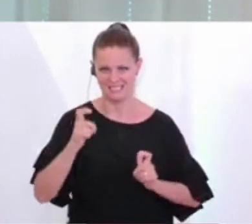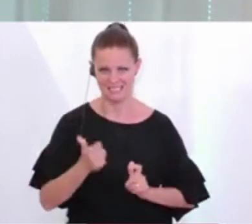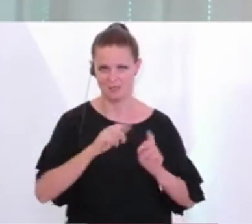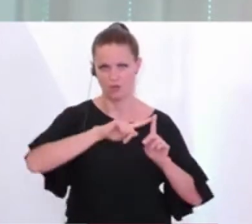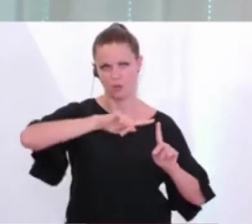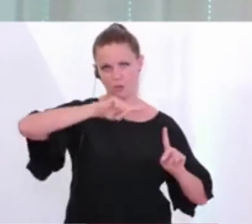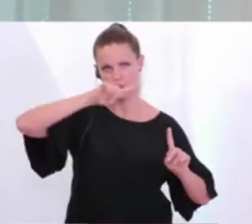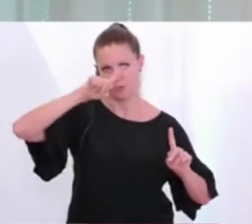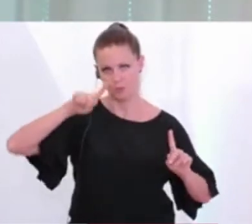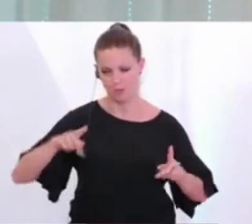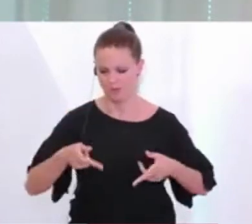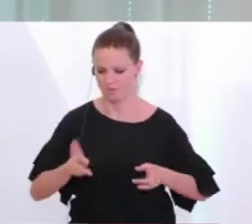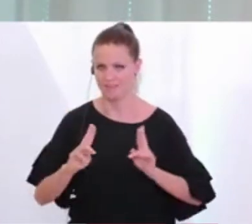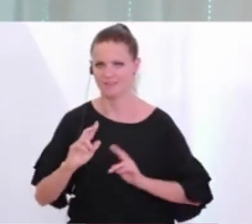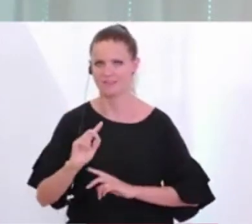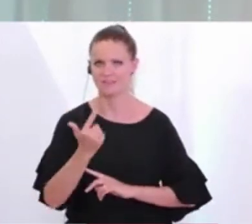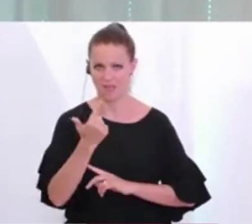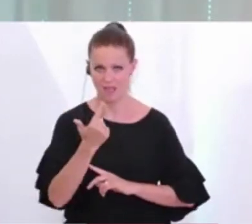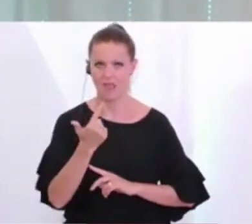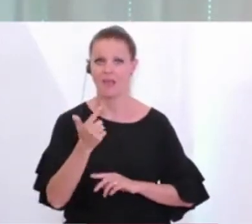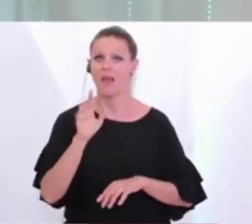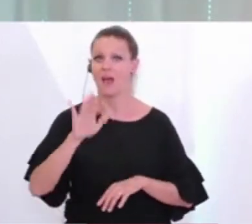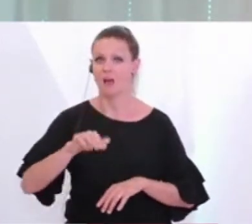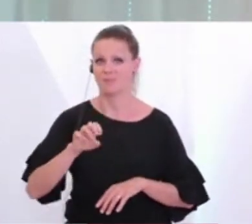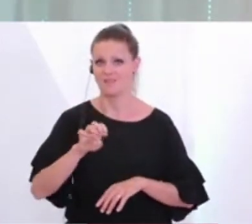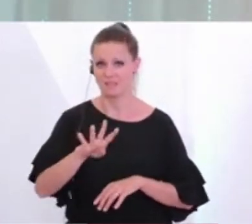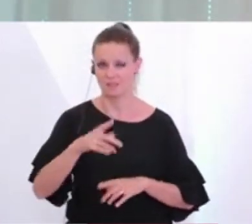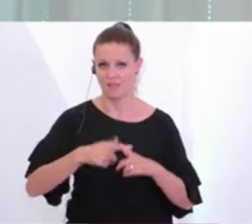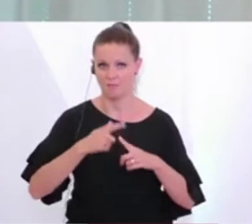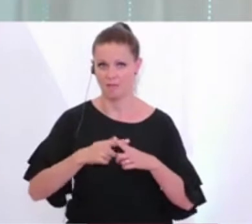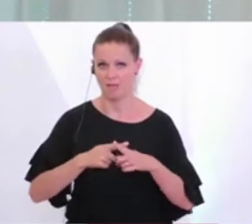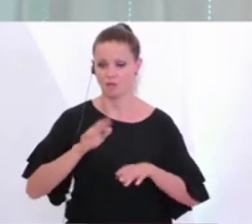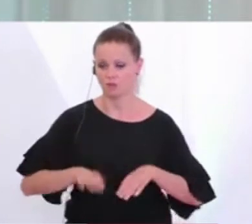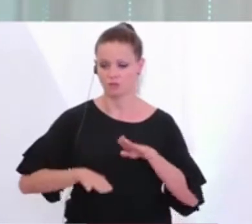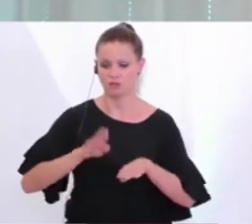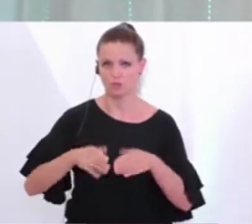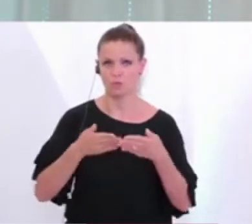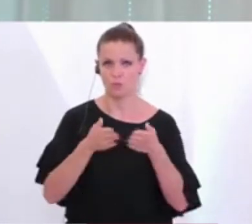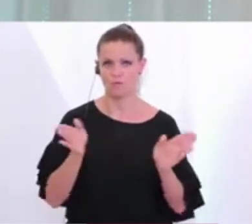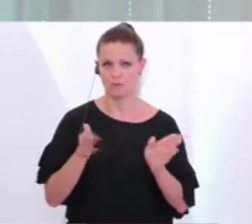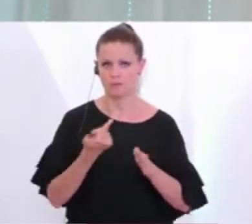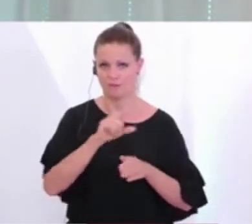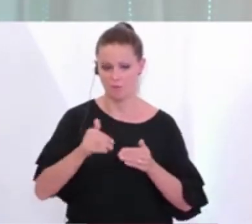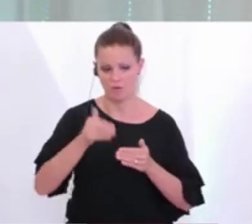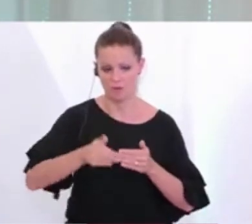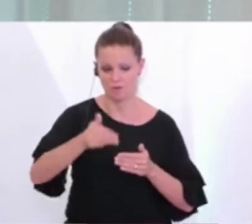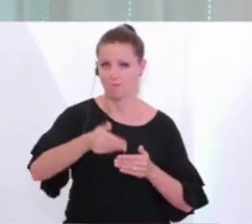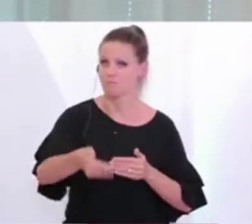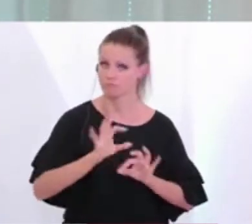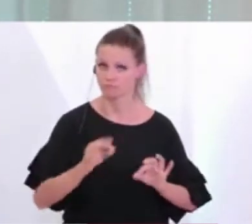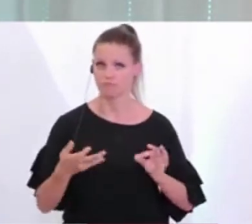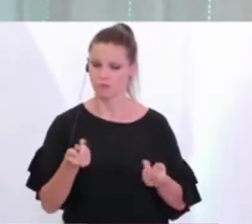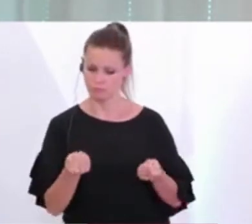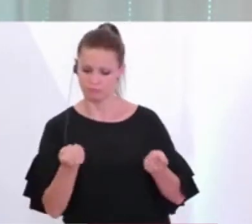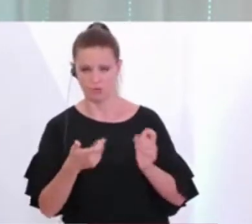abgeflacht haben, Phase 2, ab 14. April, die Phase der Öffnungen der Schrittweisen, alle zwei Wochen ein sehr gut kontrollierter,